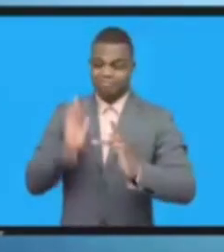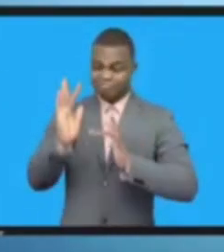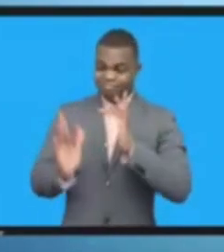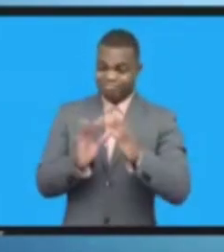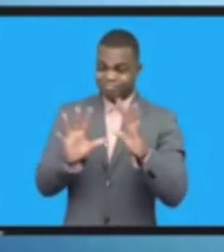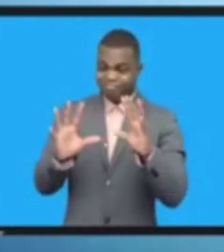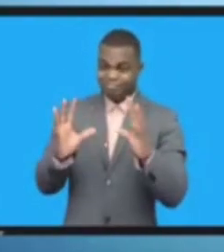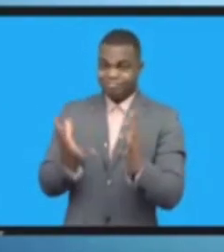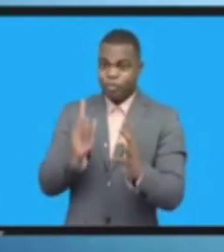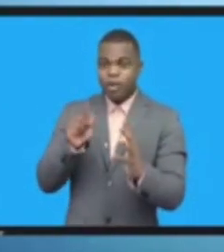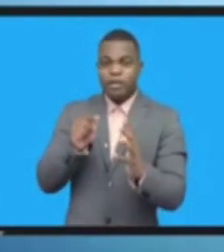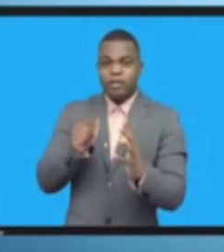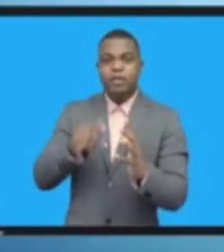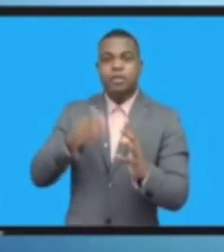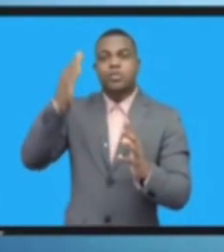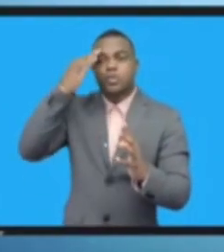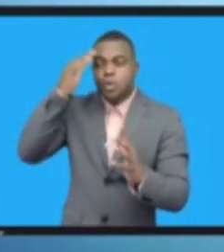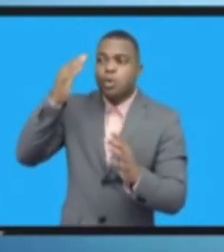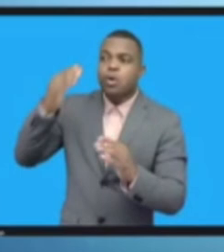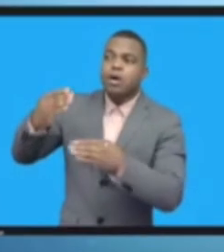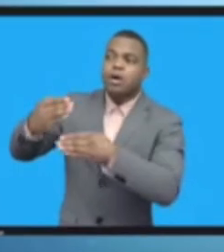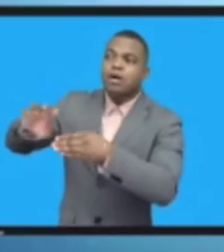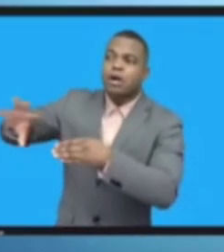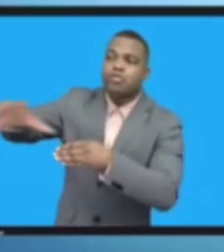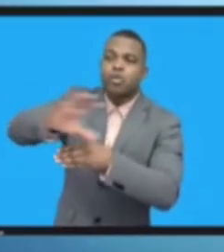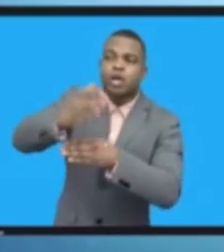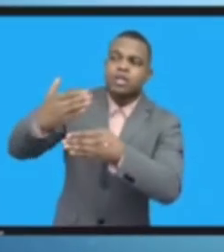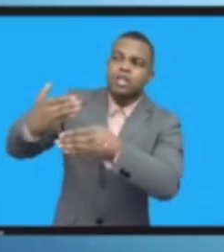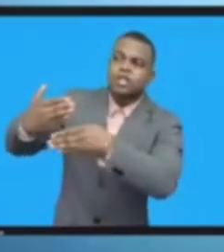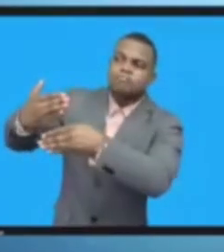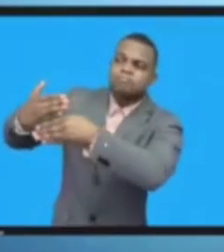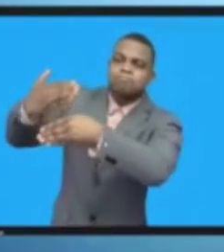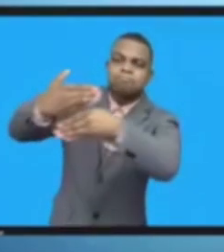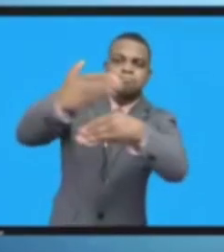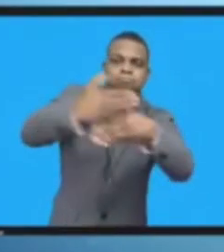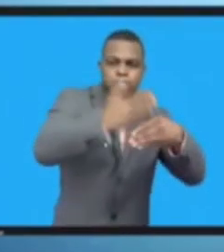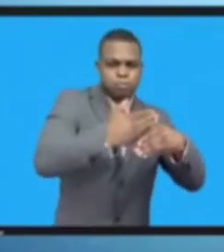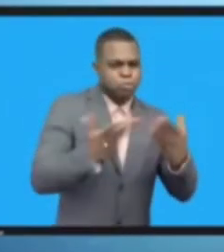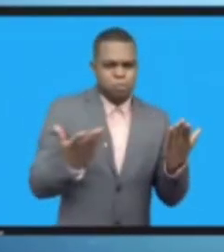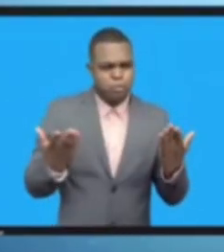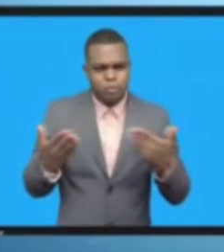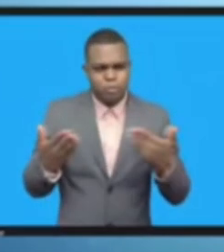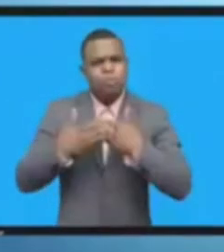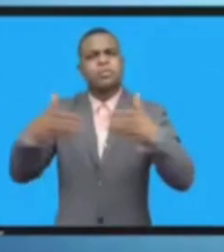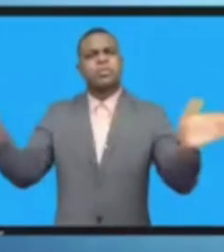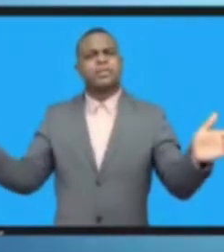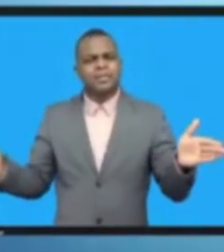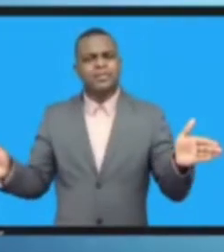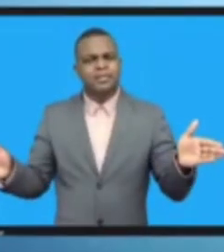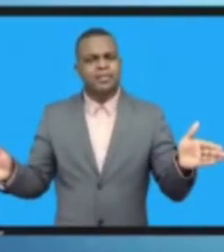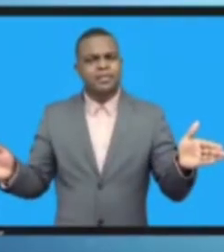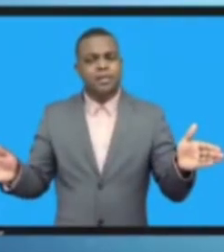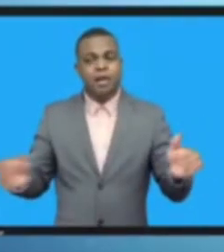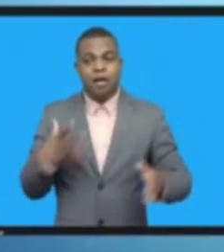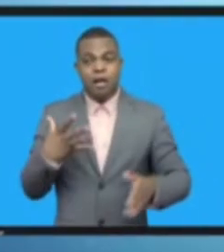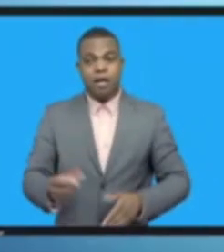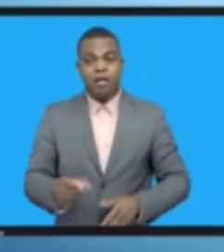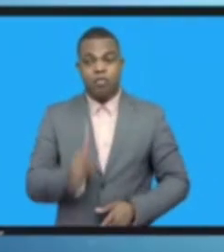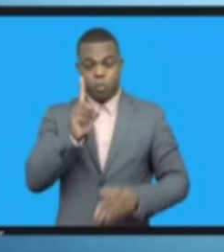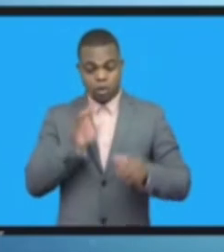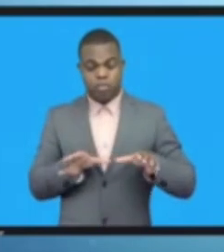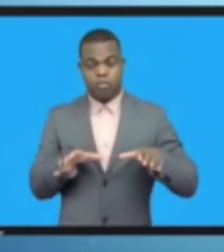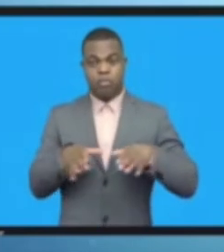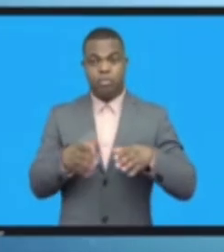ولا يمكن لمجموعة واحدة من أصحاب المصلحة أن تقرر للآخرين كيفية